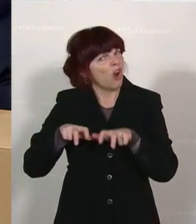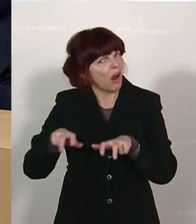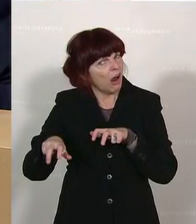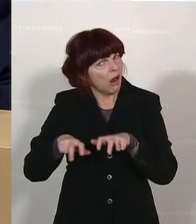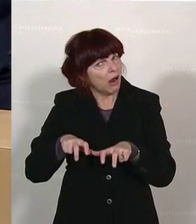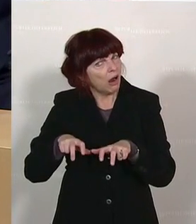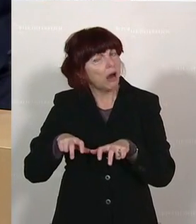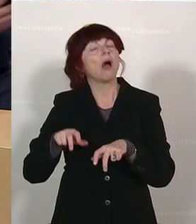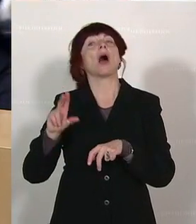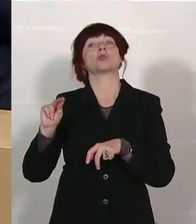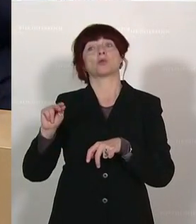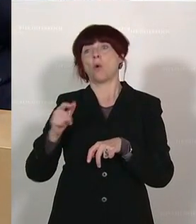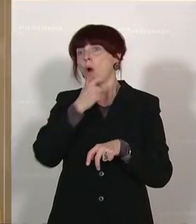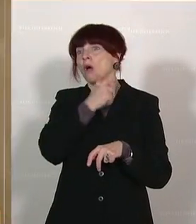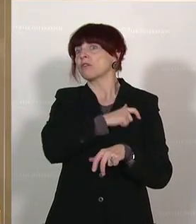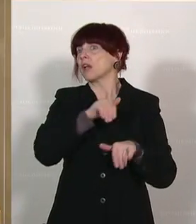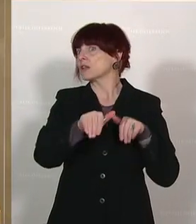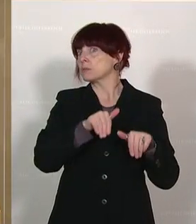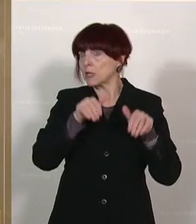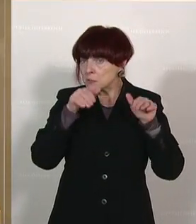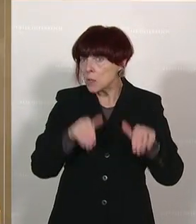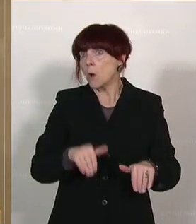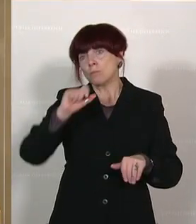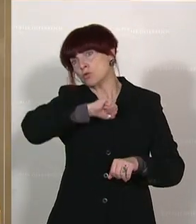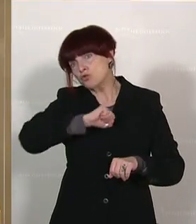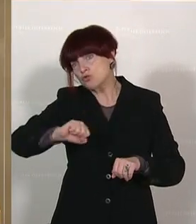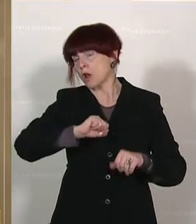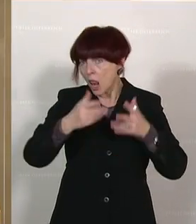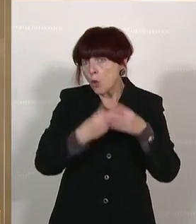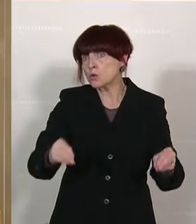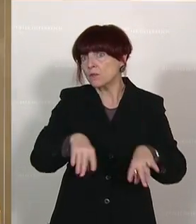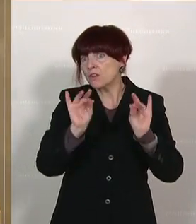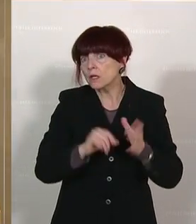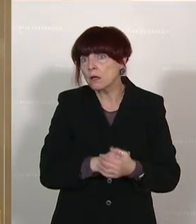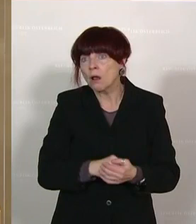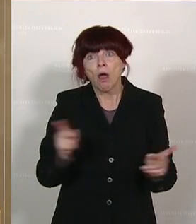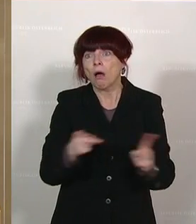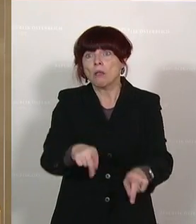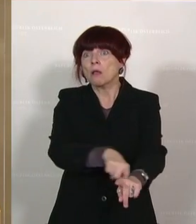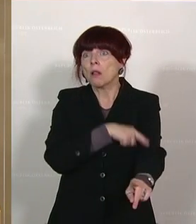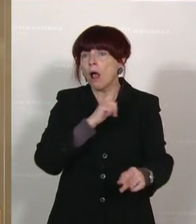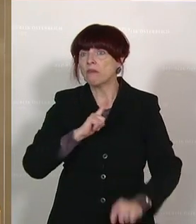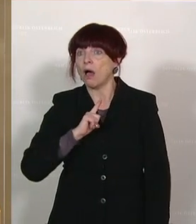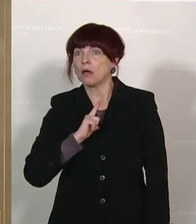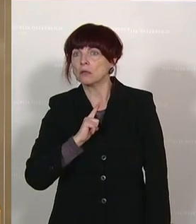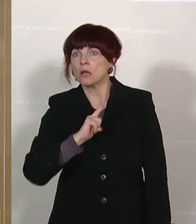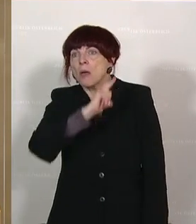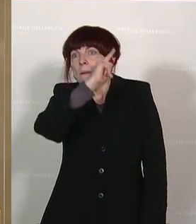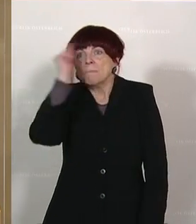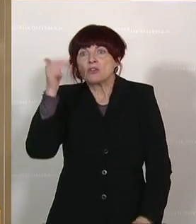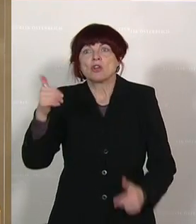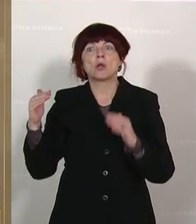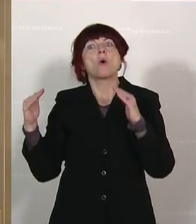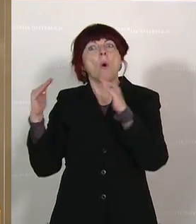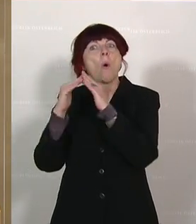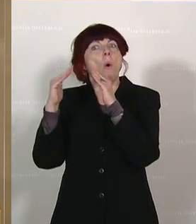Finanzen, da müssen wir so schnell wie möglich das aber unter einem Hut bringen. Weil länger können wir nicht mehr warten. Die Menschen, die im Homeoffice arbeiten,